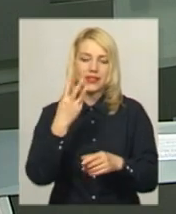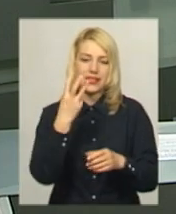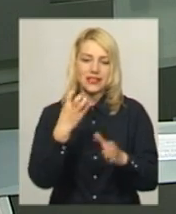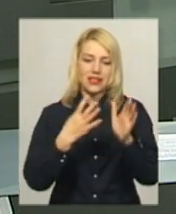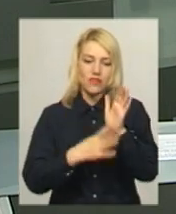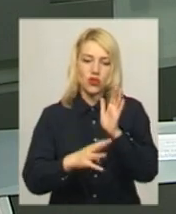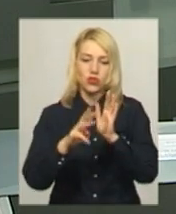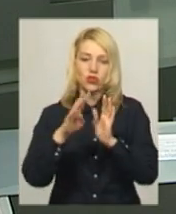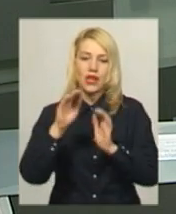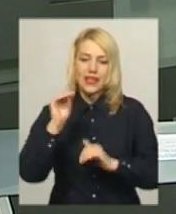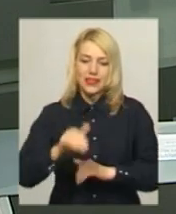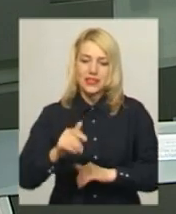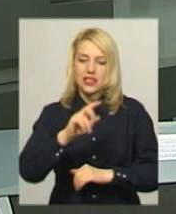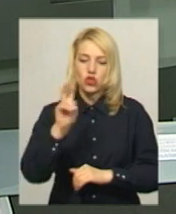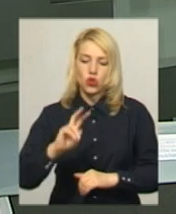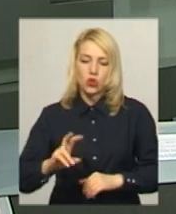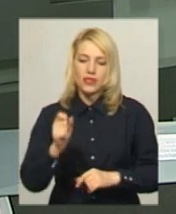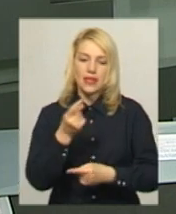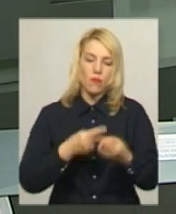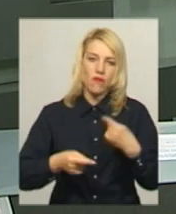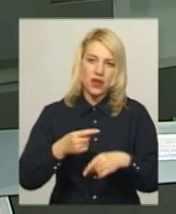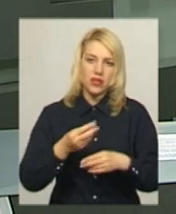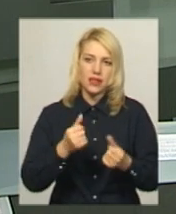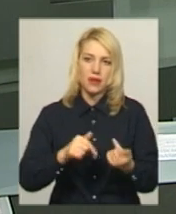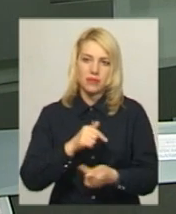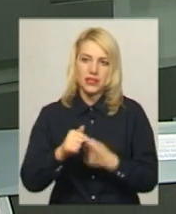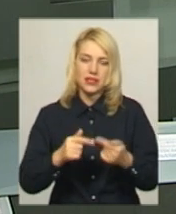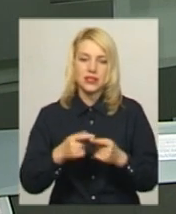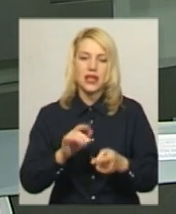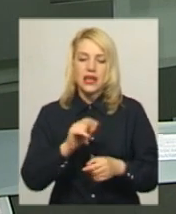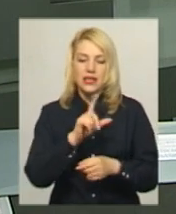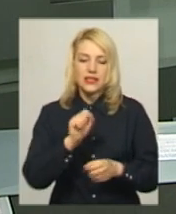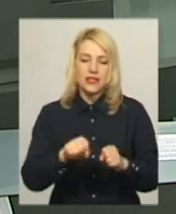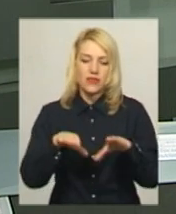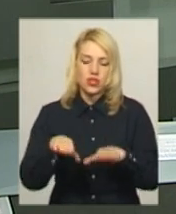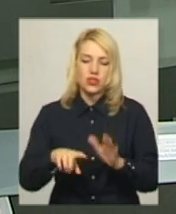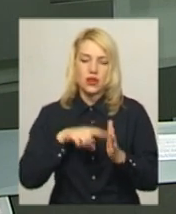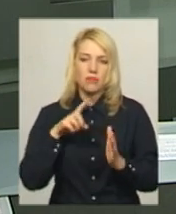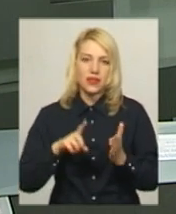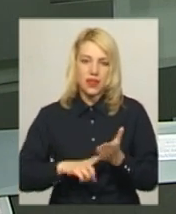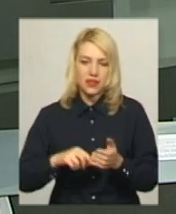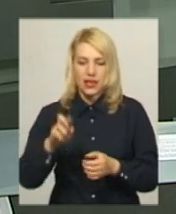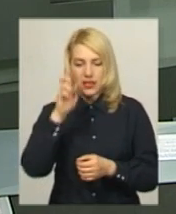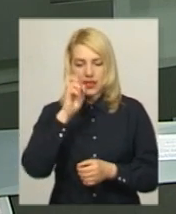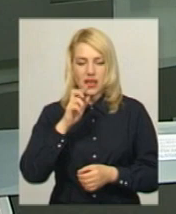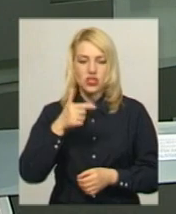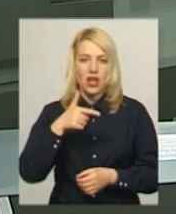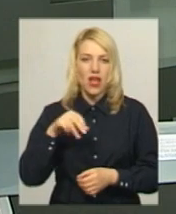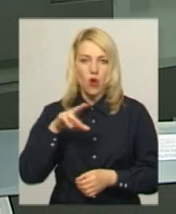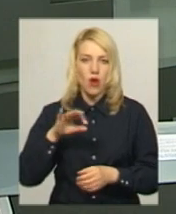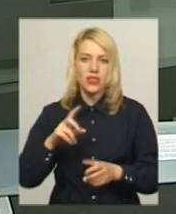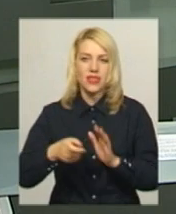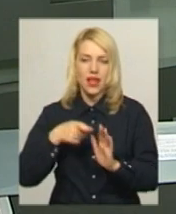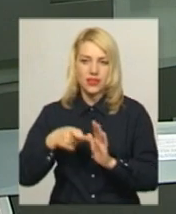повернення бізнесу та 25 тисяч доларів за вирішення питань з працівниками Держгеонадрів. Ще двох осіб затримали як